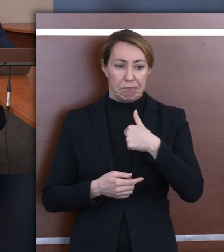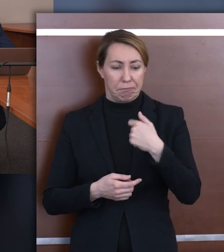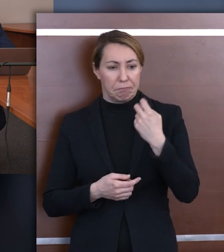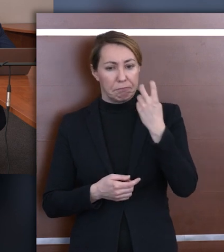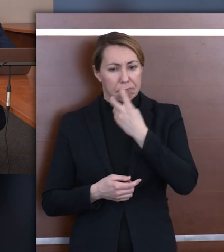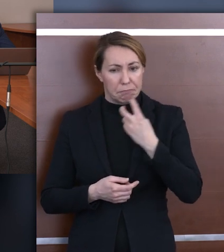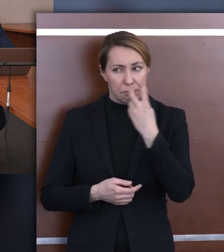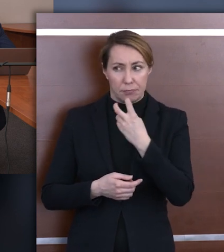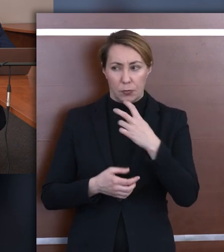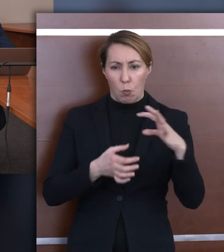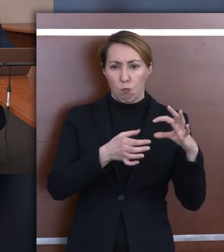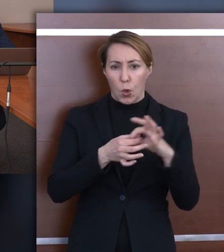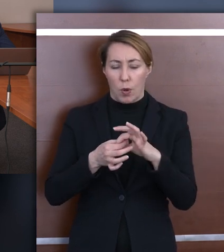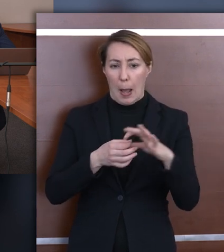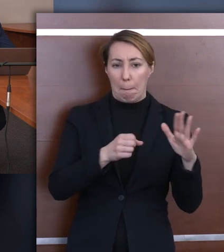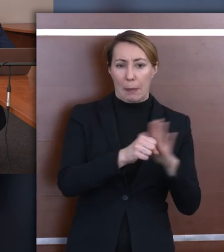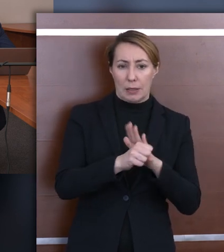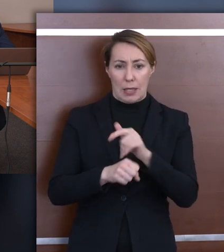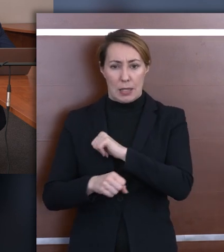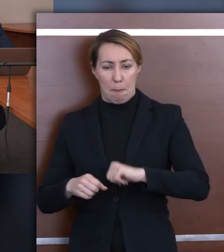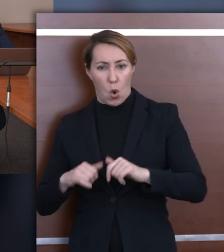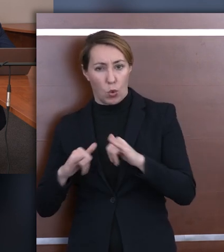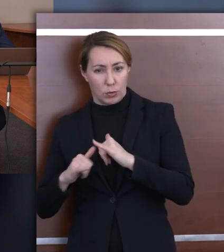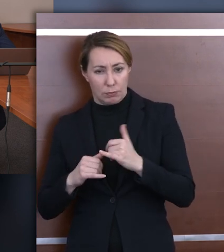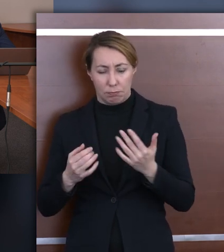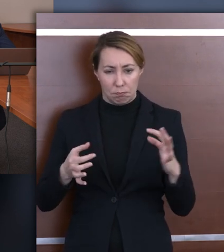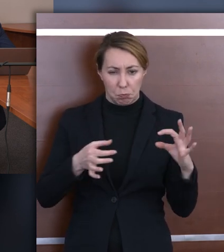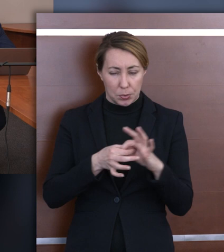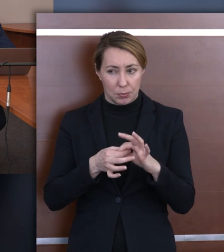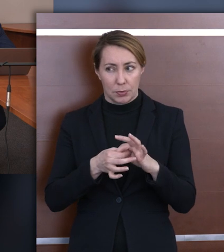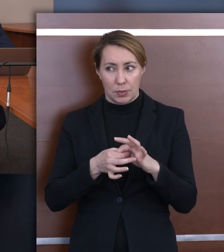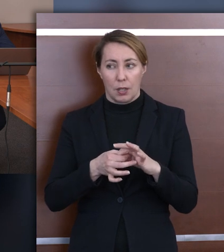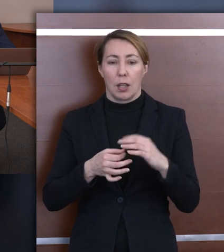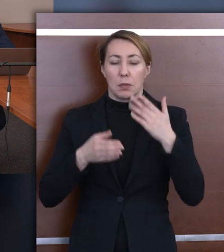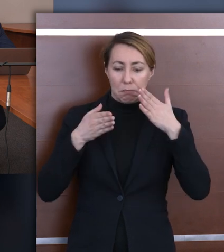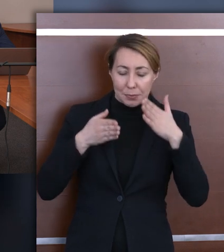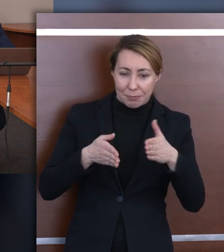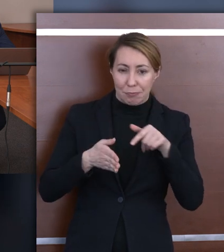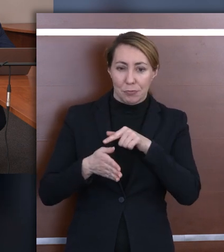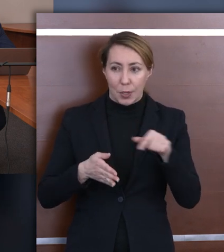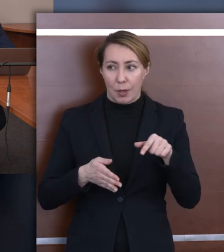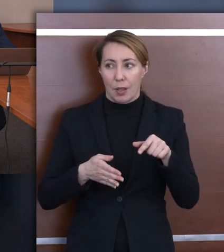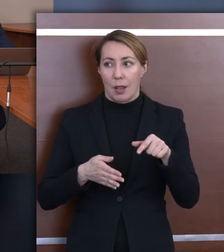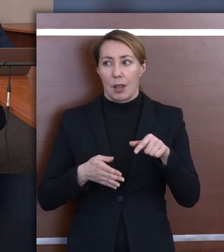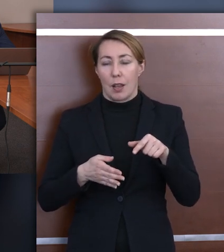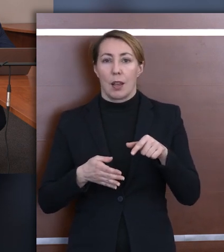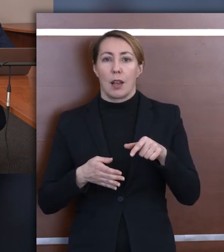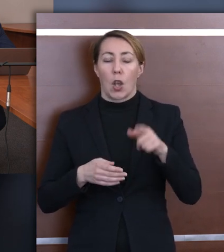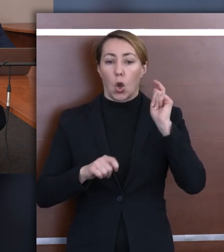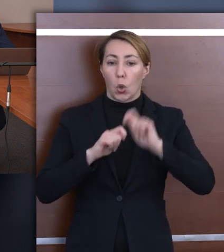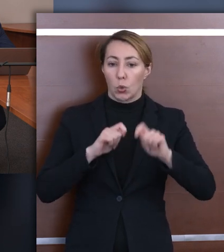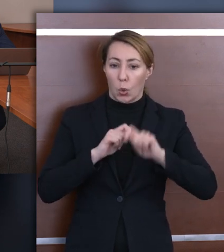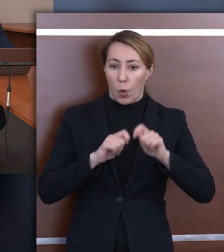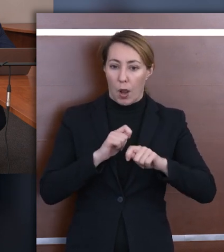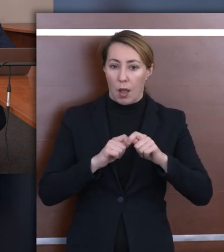to powiązanie pomiędzy styg biznesu i samorządu i akurat uważam, że nawet pod kątem tego, jak podeszliśmy do tej kontroli, że to